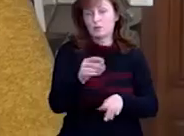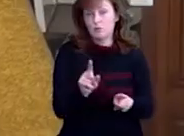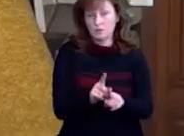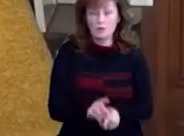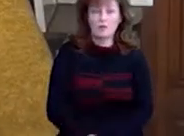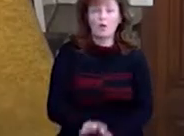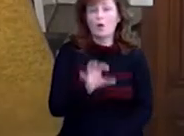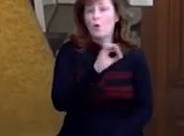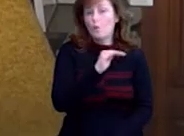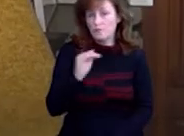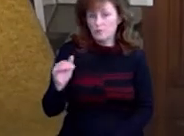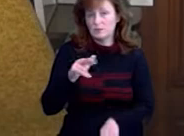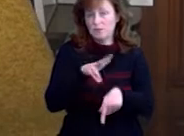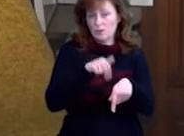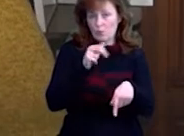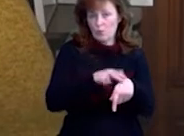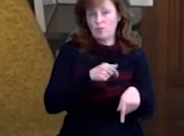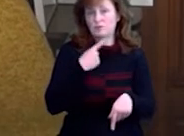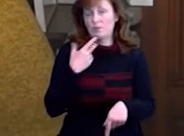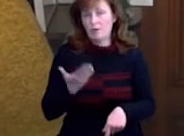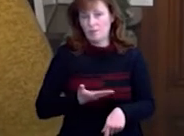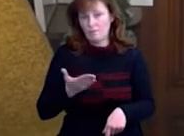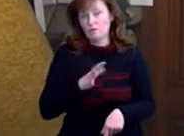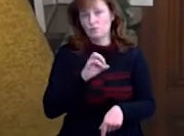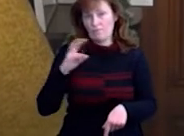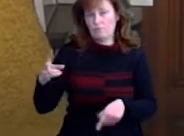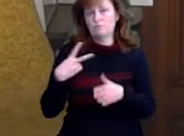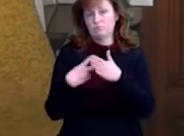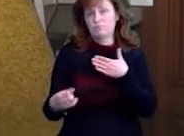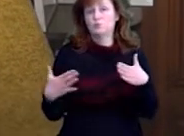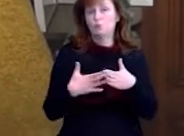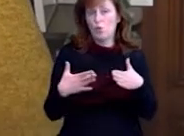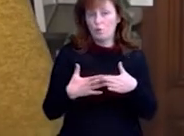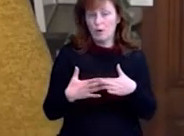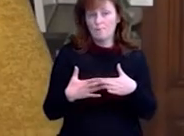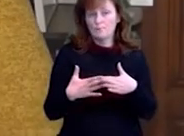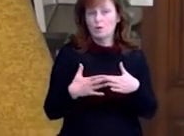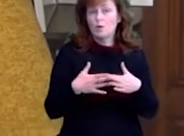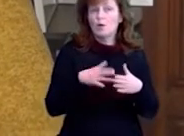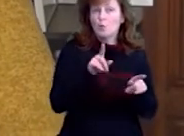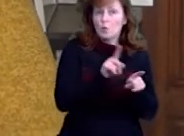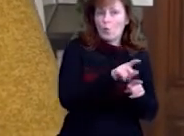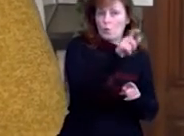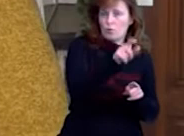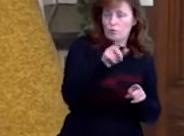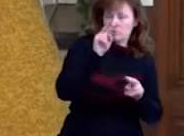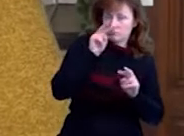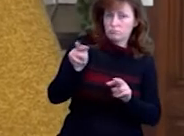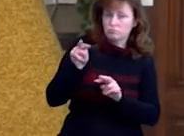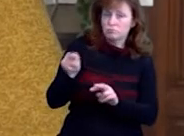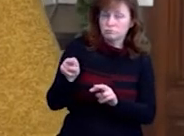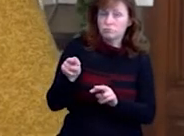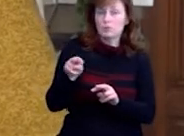Акфіційно, поліція мені доповідає, що він вдома. Але люди, але це я думаю, що